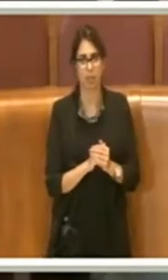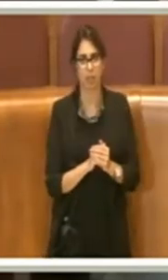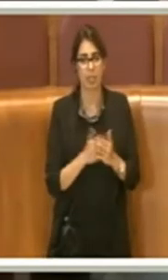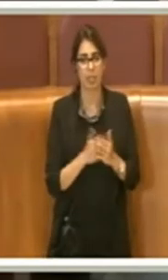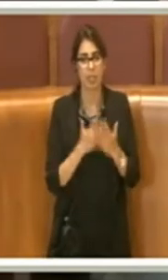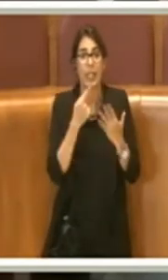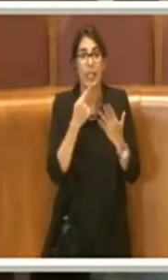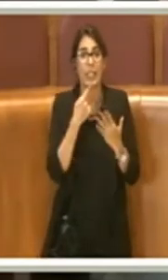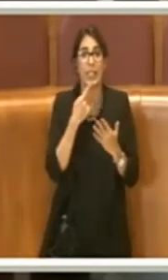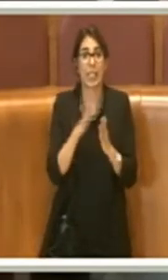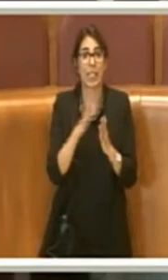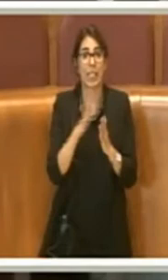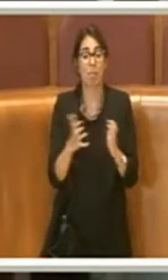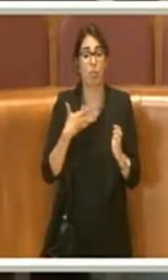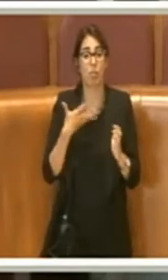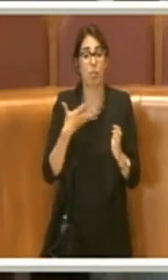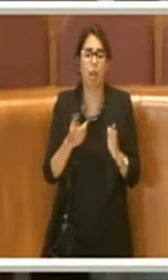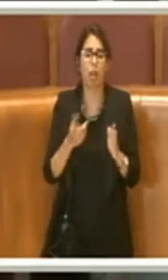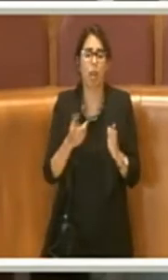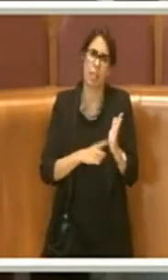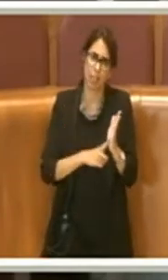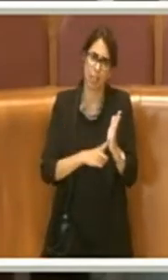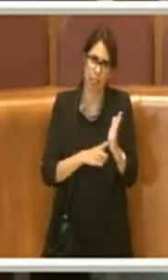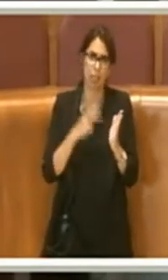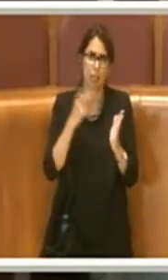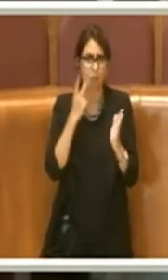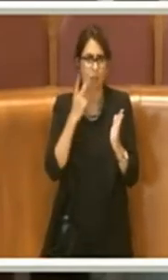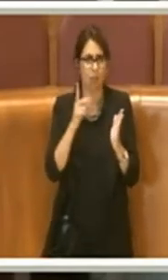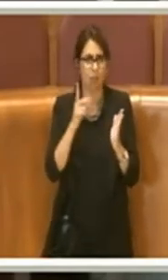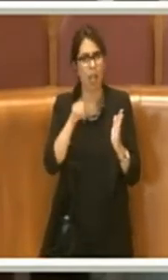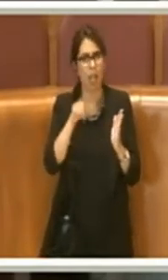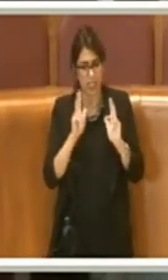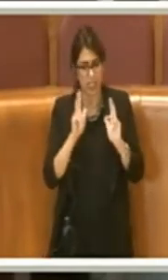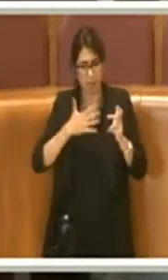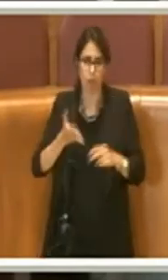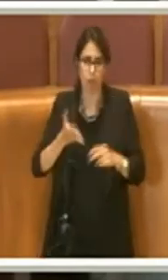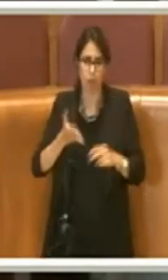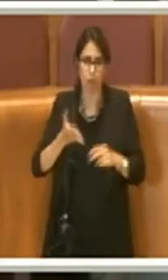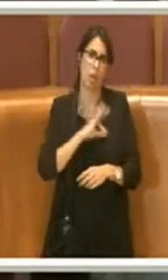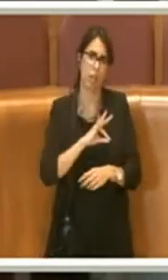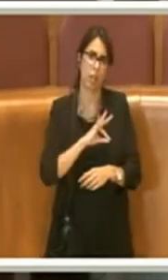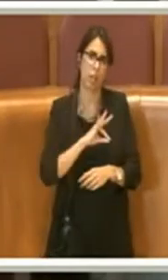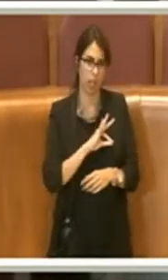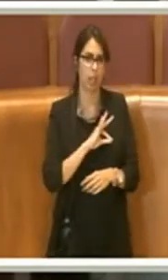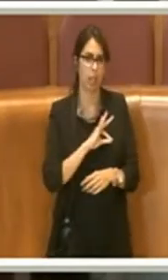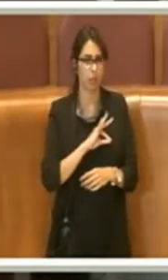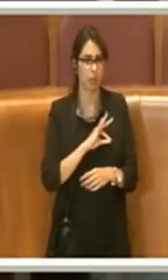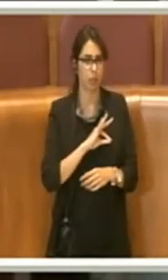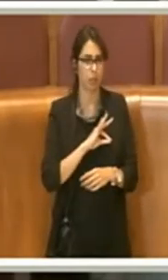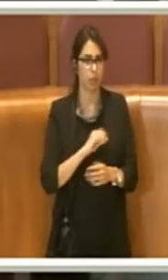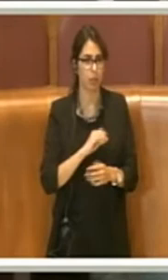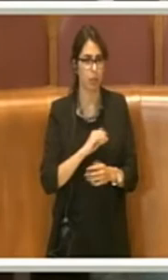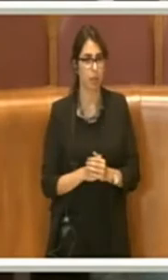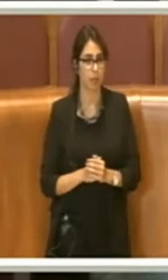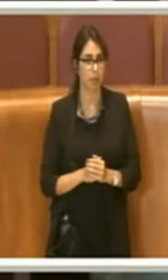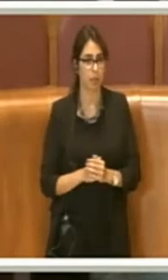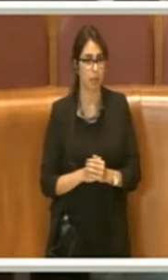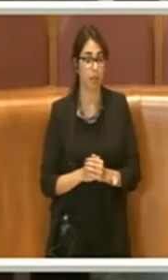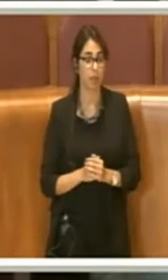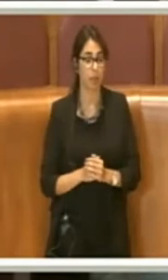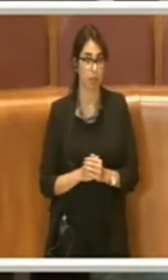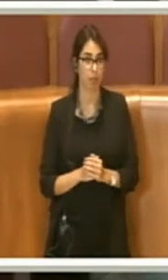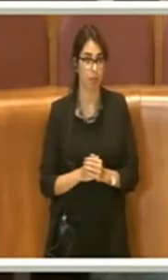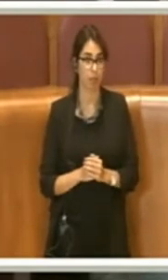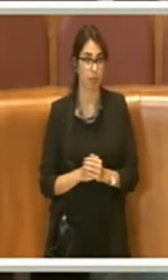di vedere coronati gli sforzi relativi alle imprese che gestiscono. Quindi